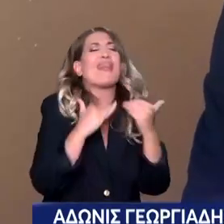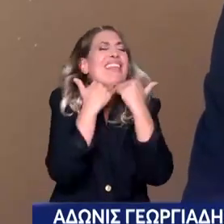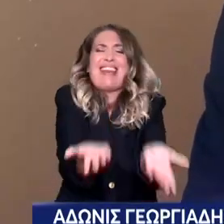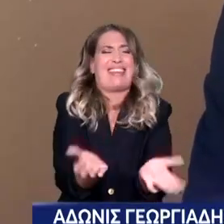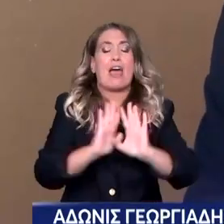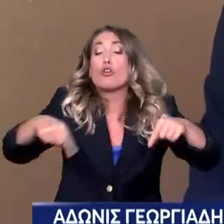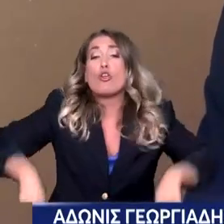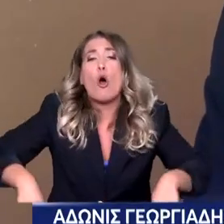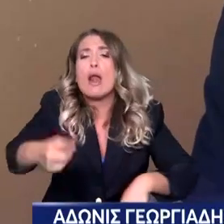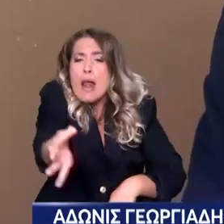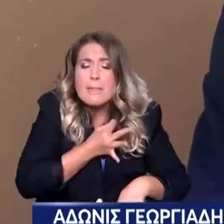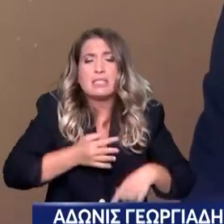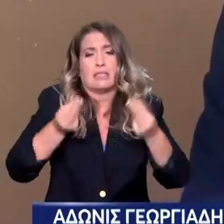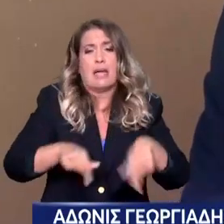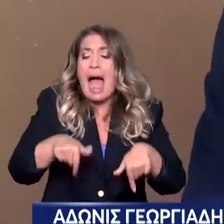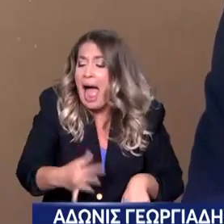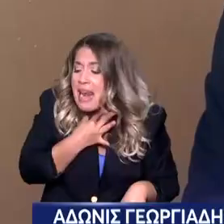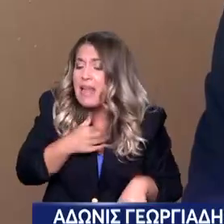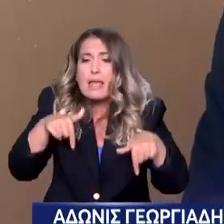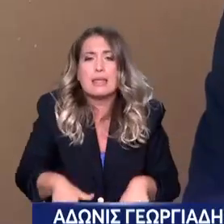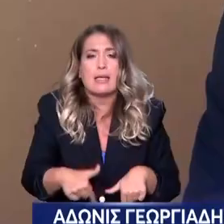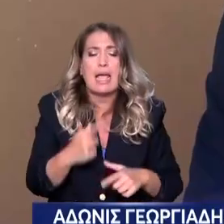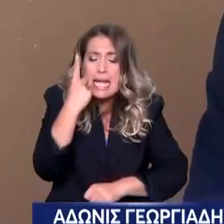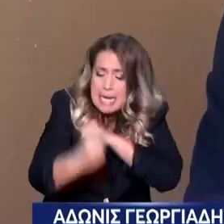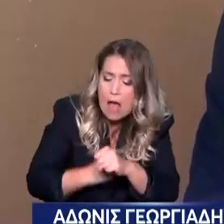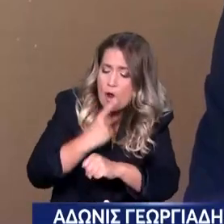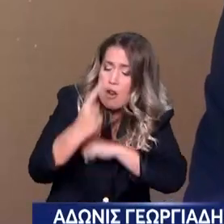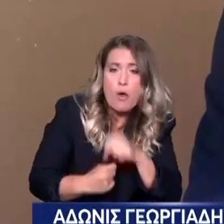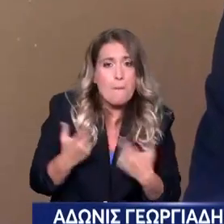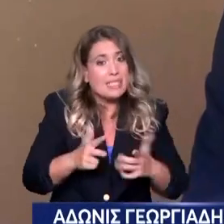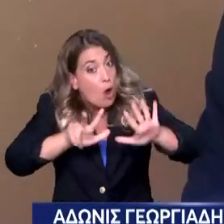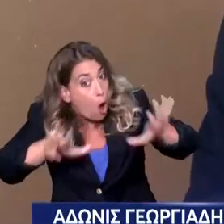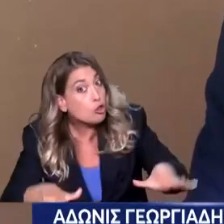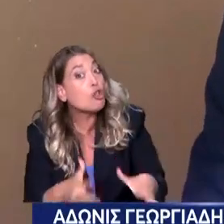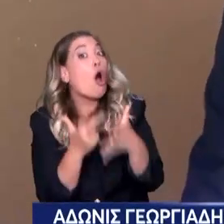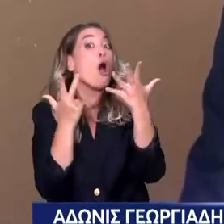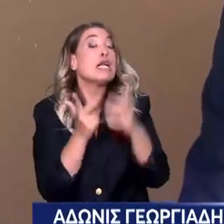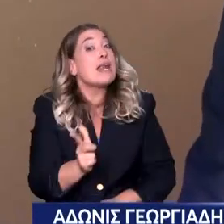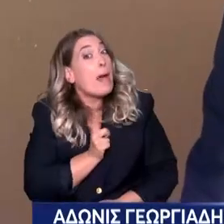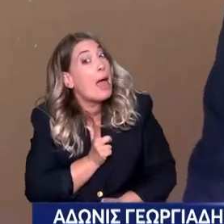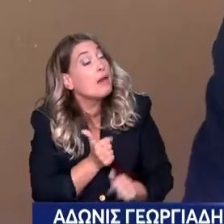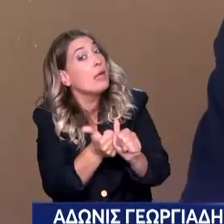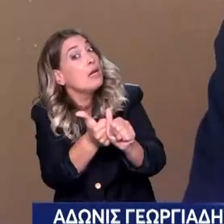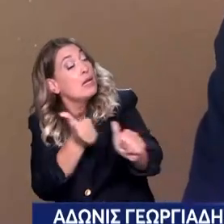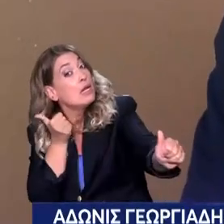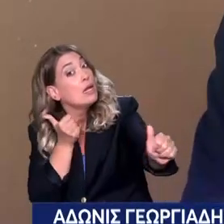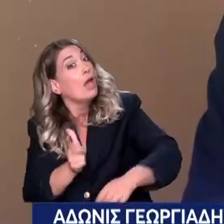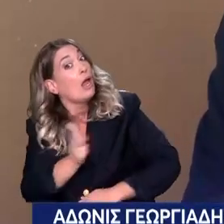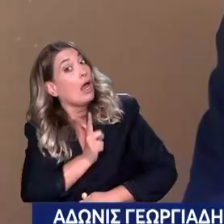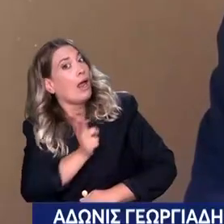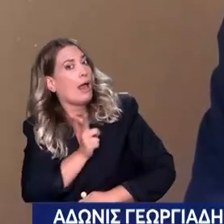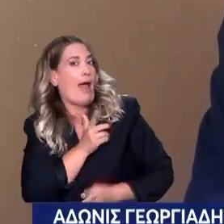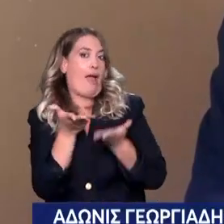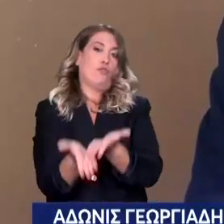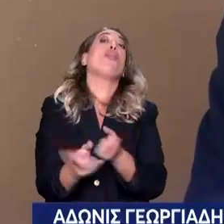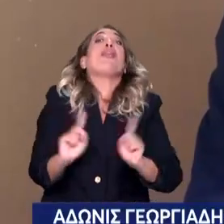καλύτερη Πρέπει να συγκριθούμε με τις ανάγκες μας Ο άνθρωπος που περιμένει 8 ώρες στην ουρά 8 ώρες άρρωστος Δεν νιώθει το εσύ να